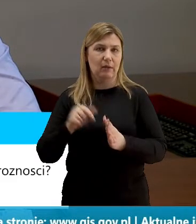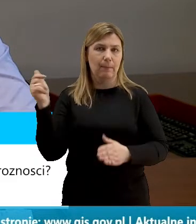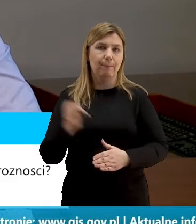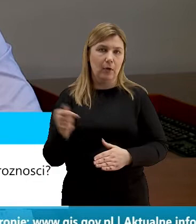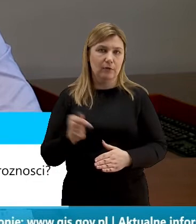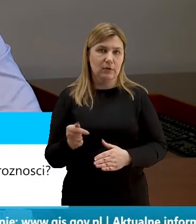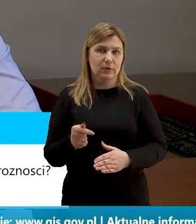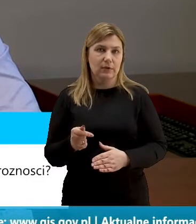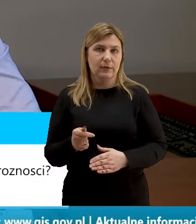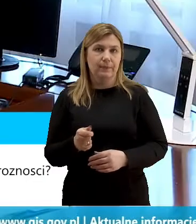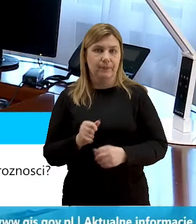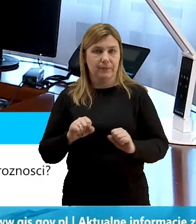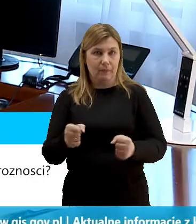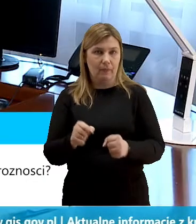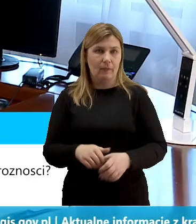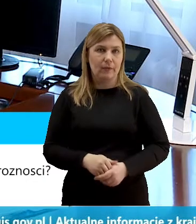funkcjonować